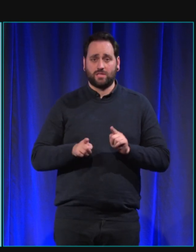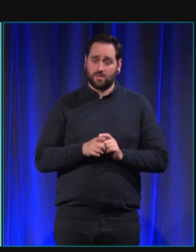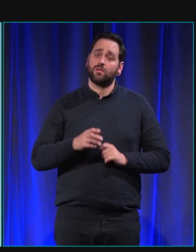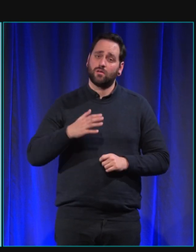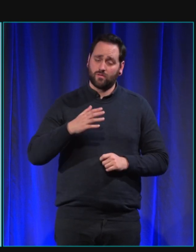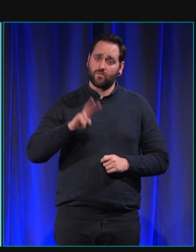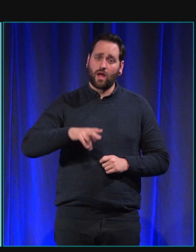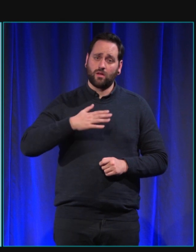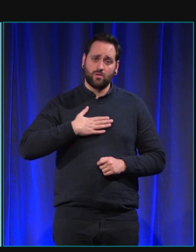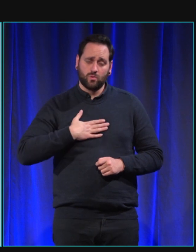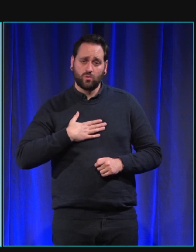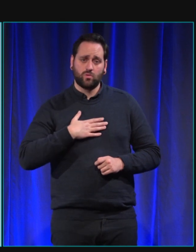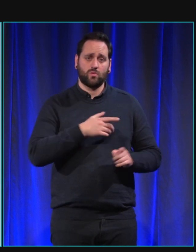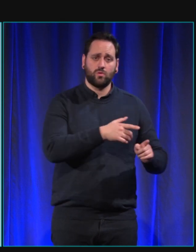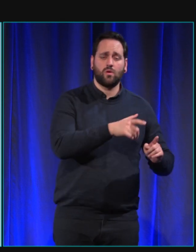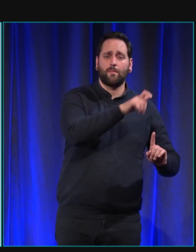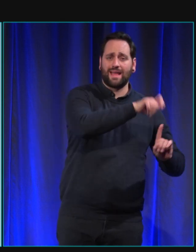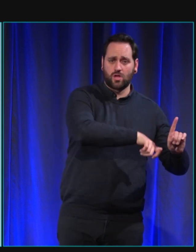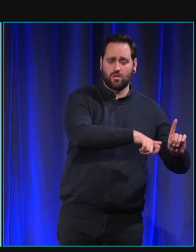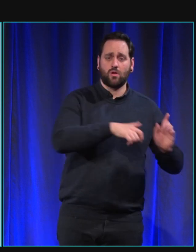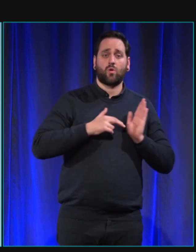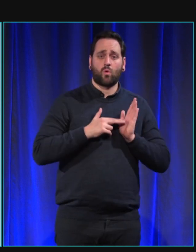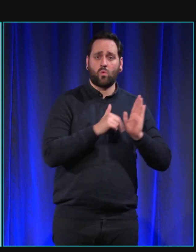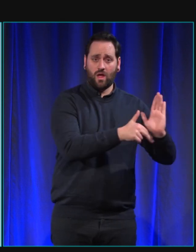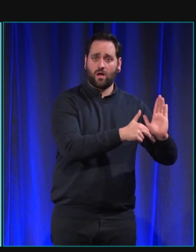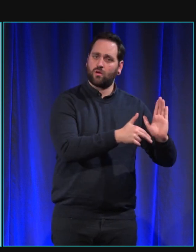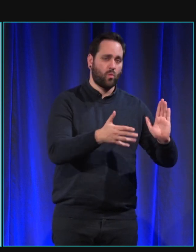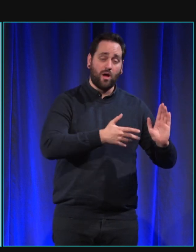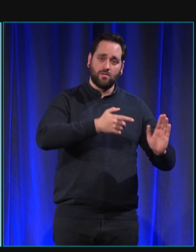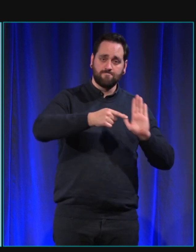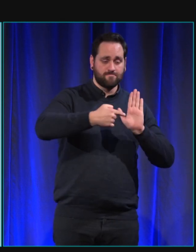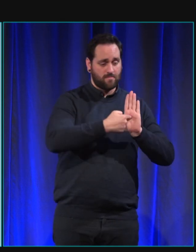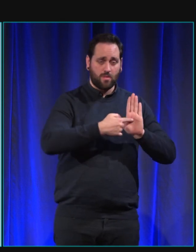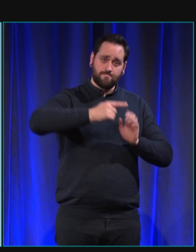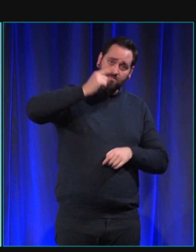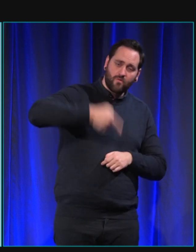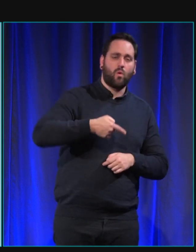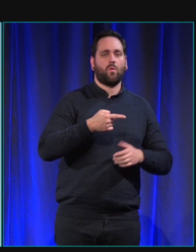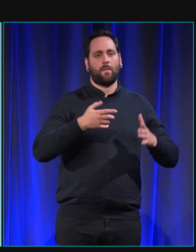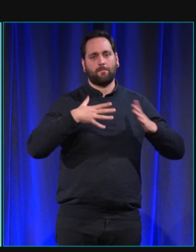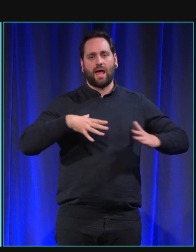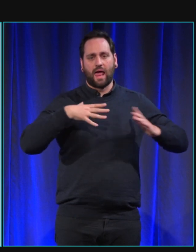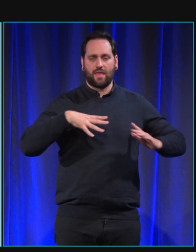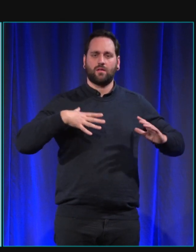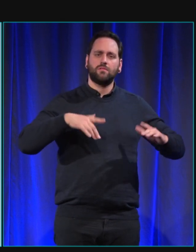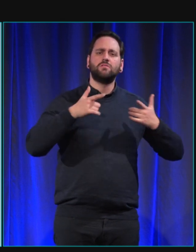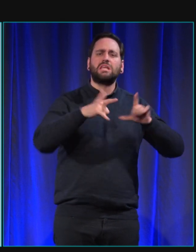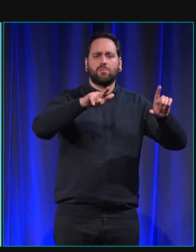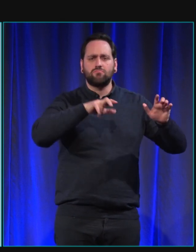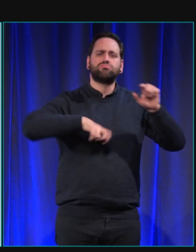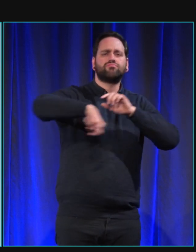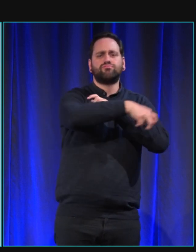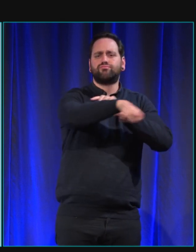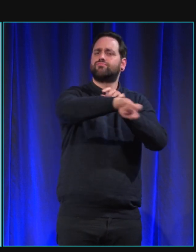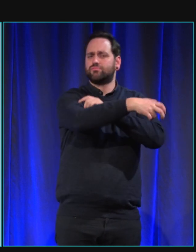les bénéficiaires signent de balade pour le chien en liberté avec la possibilité de sentir de se